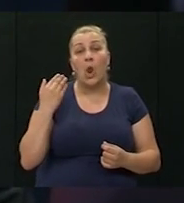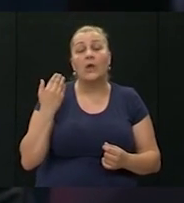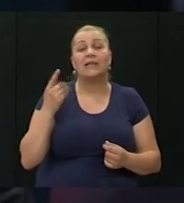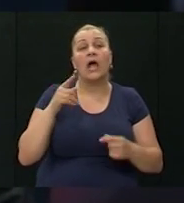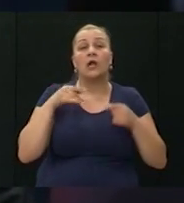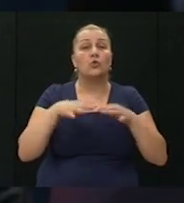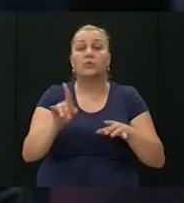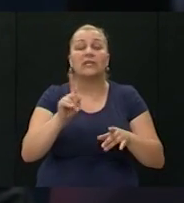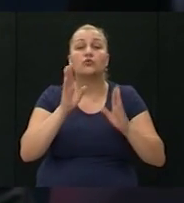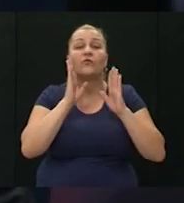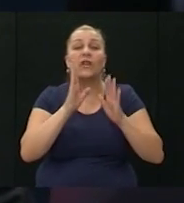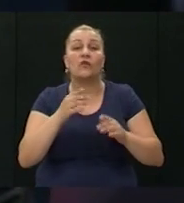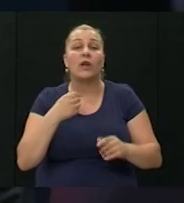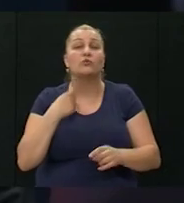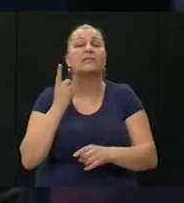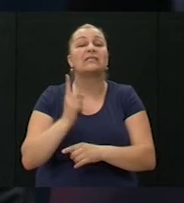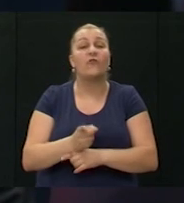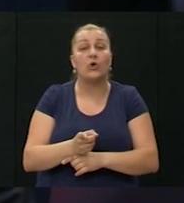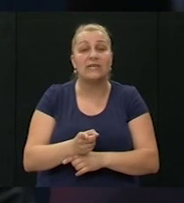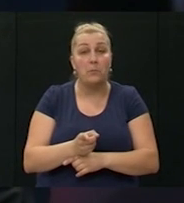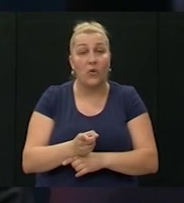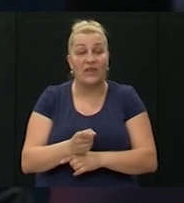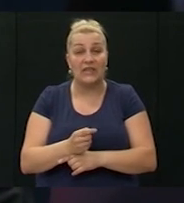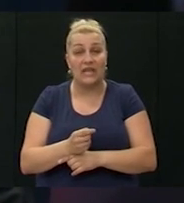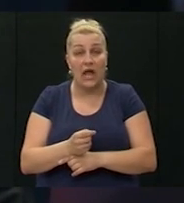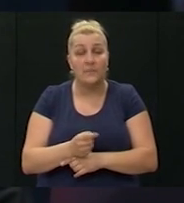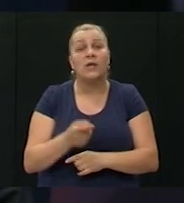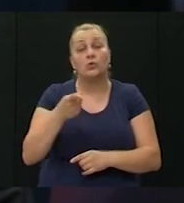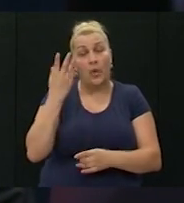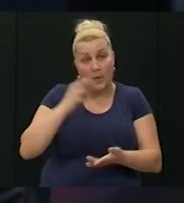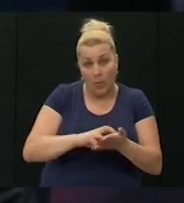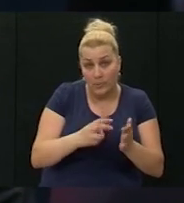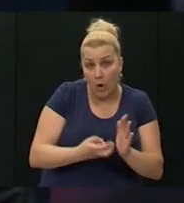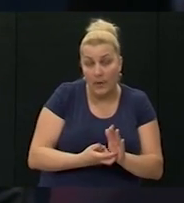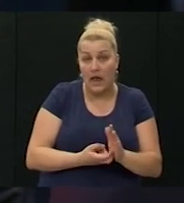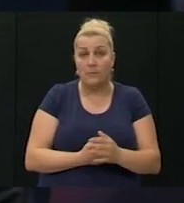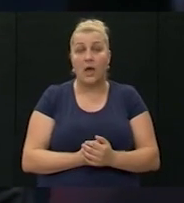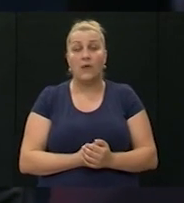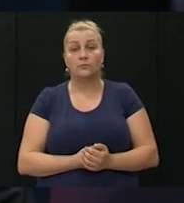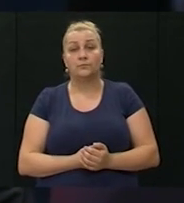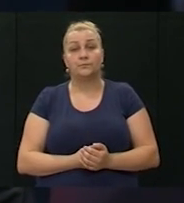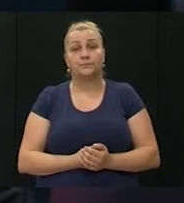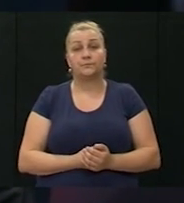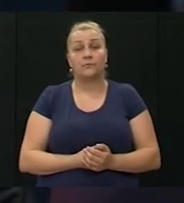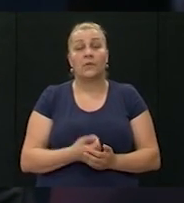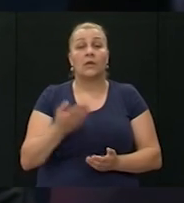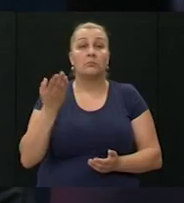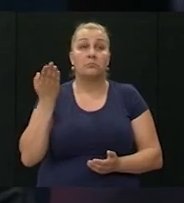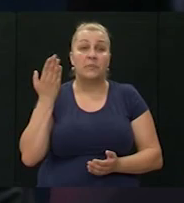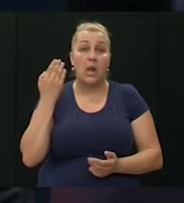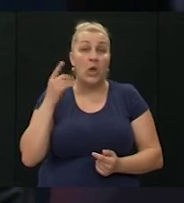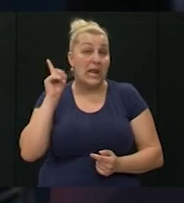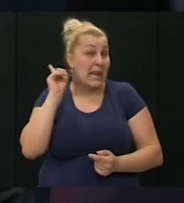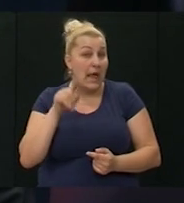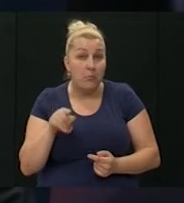vjerovali u svog zapovjednika, to je istina. Bilo je tu i problema, bilo je tu i... Neposluha.